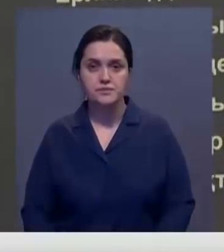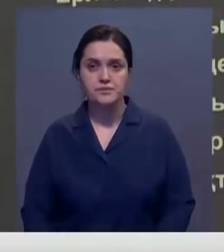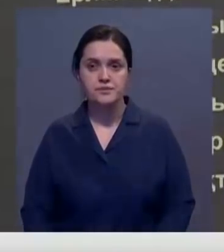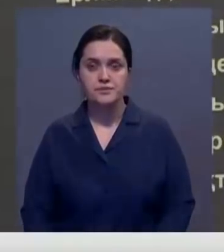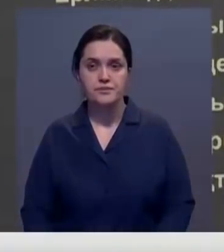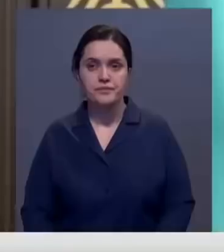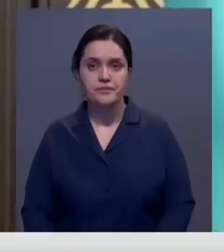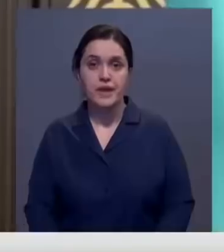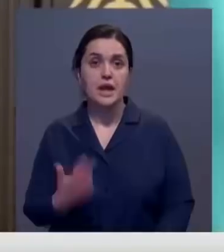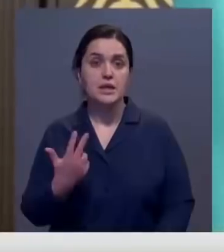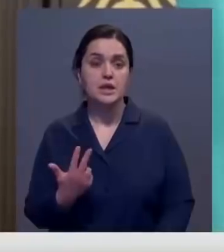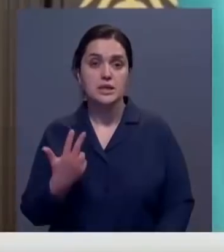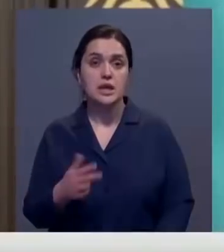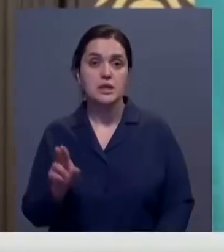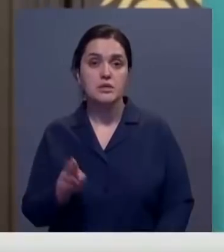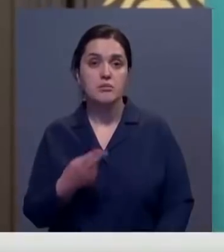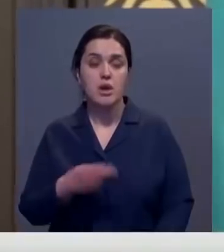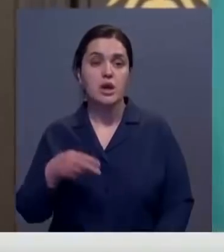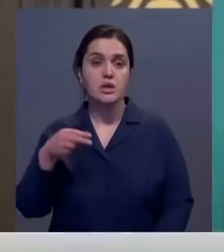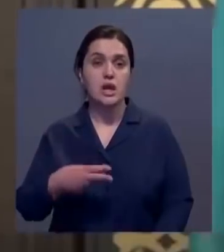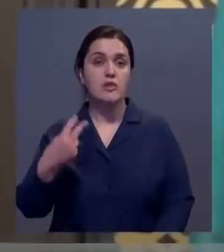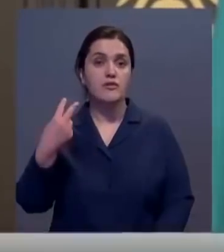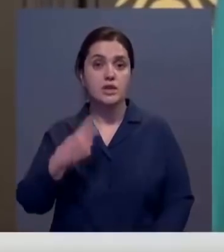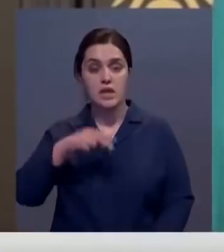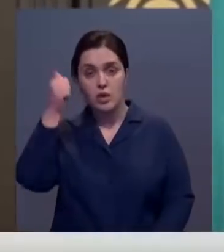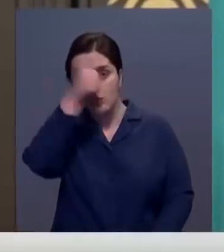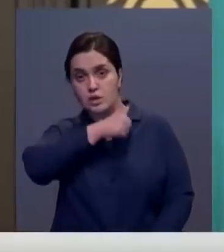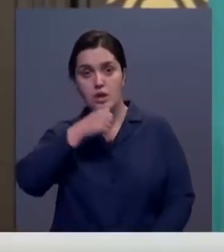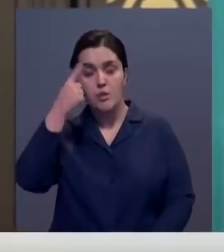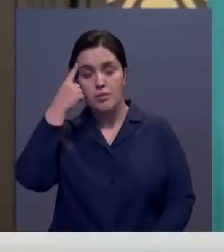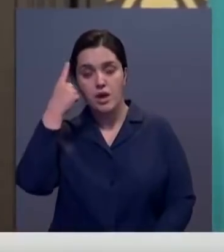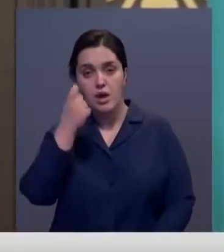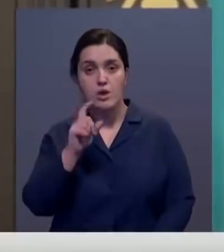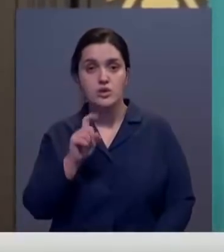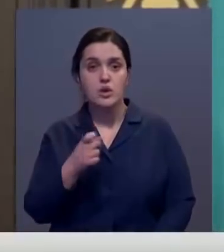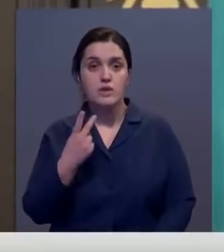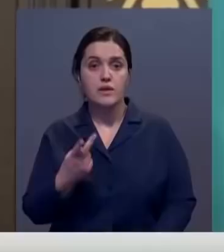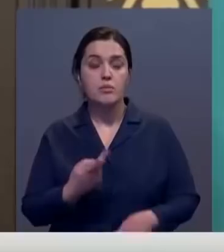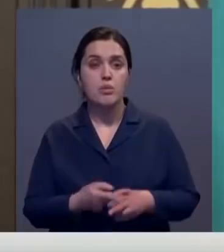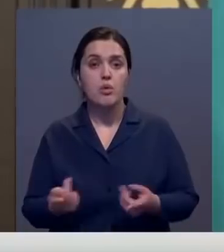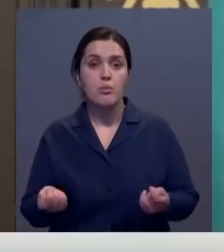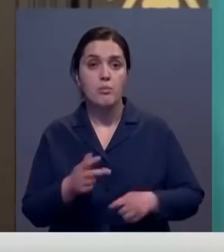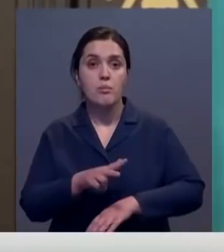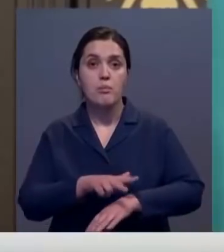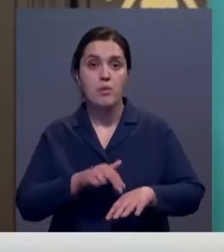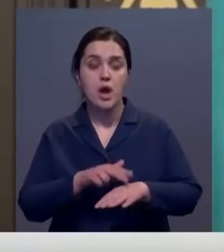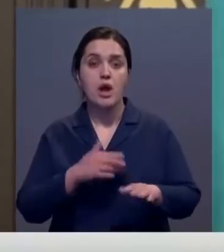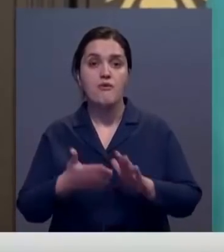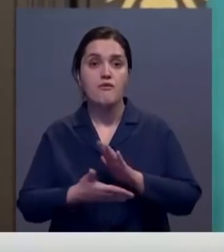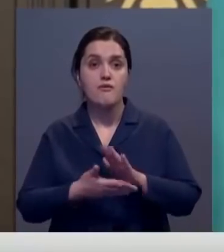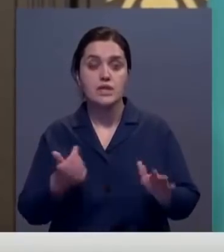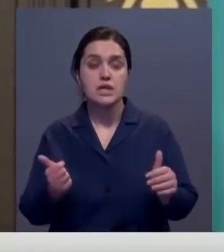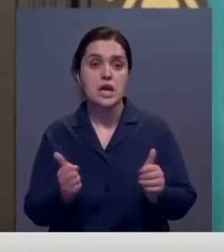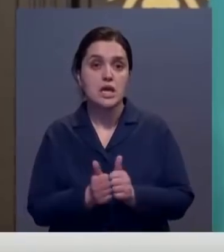3 декабря 2020 года на пульт дежурного 102 Управление полиции города Жанаузин поступило вызов о том, что возле